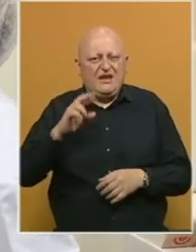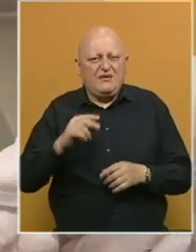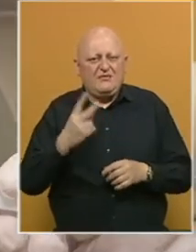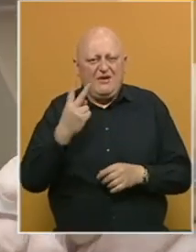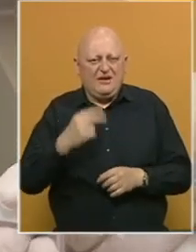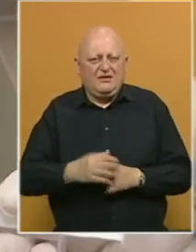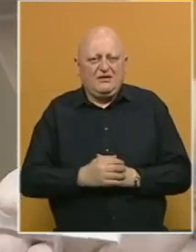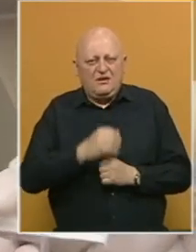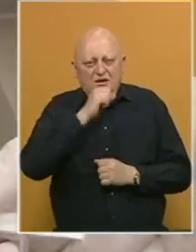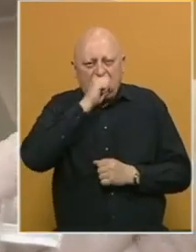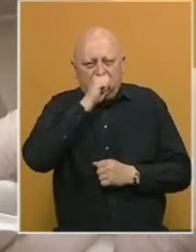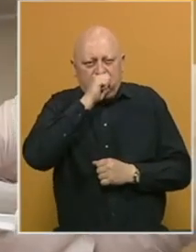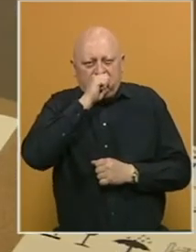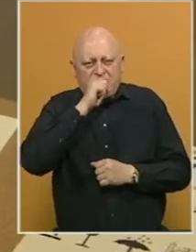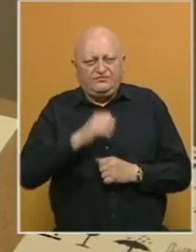Epivak.